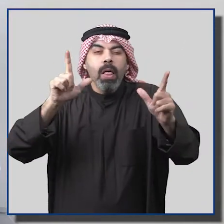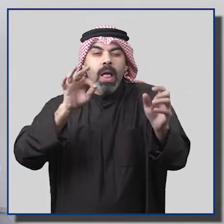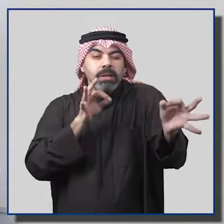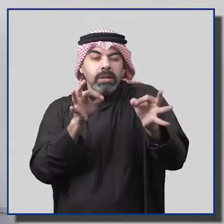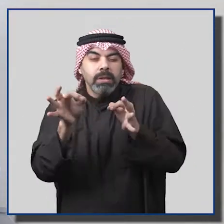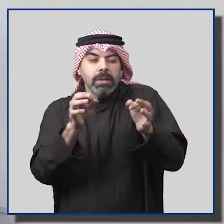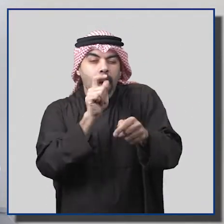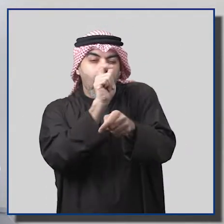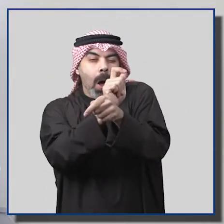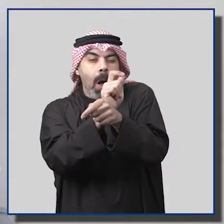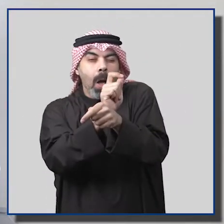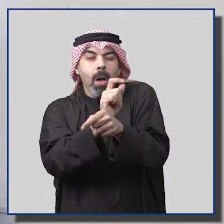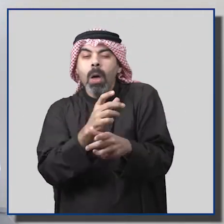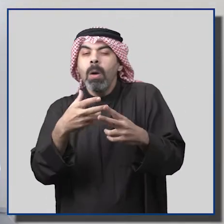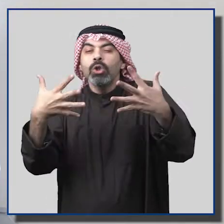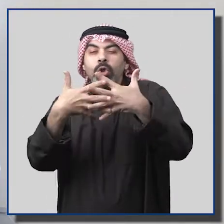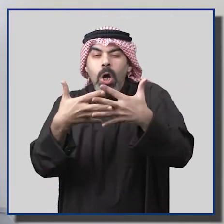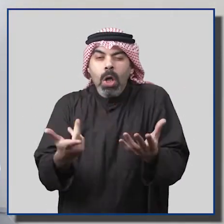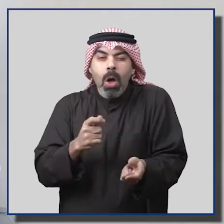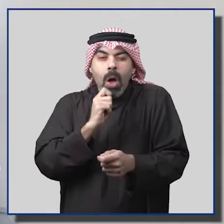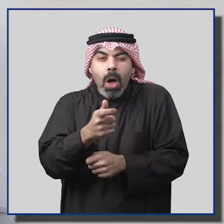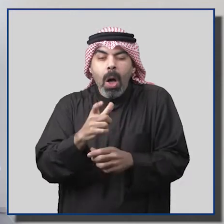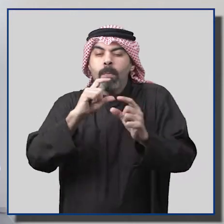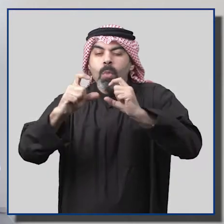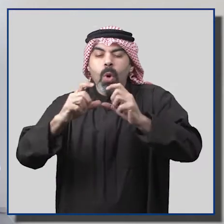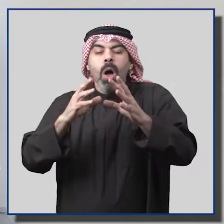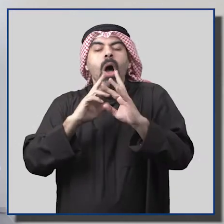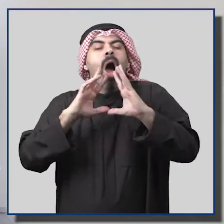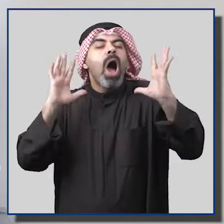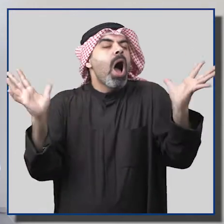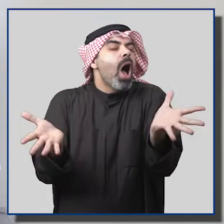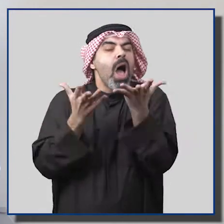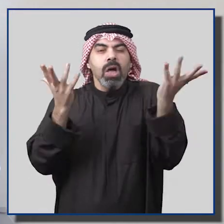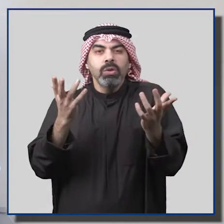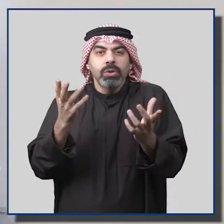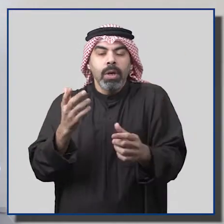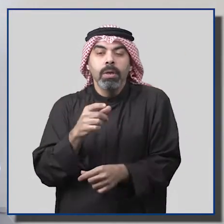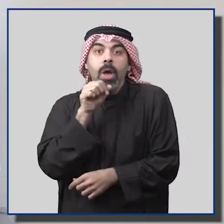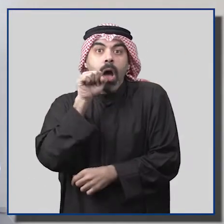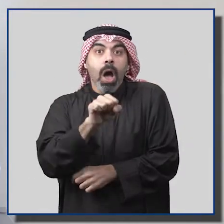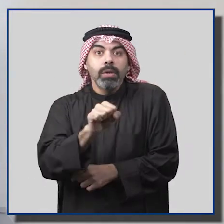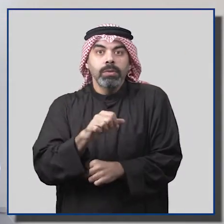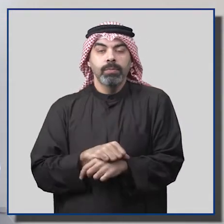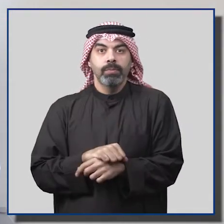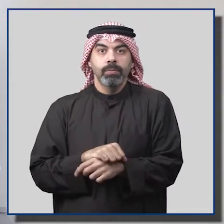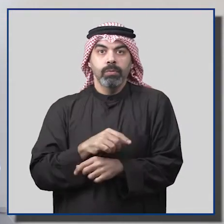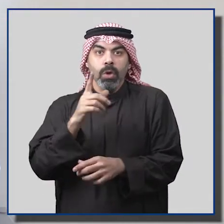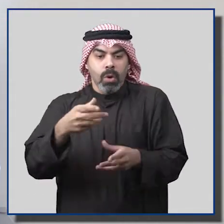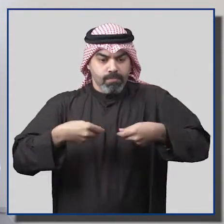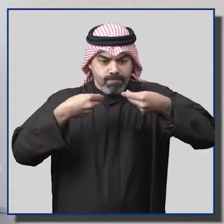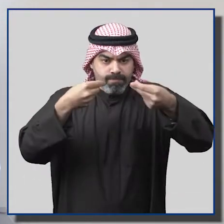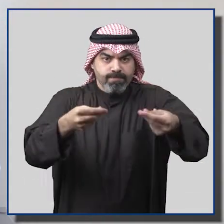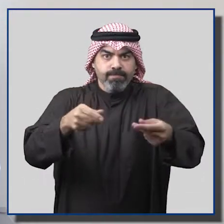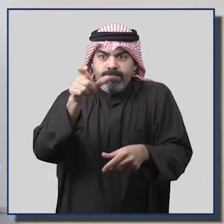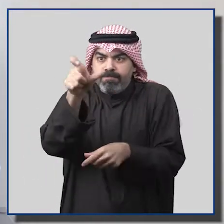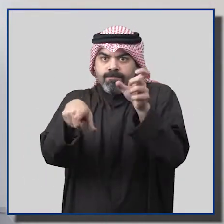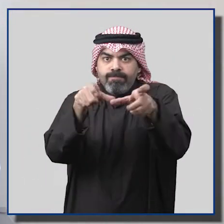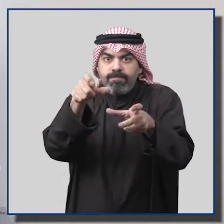للبنوك والشركات التمويلية بخصوص عملية الإقراض وطلب منهم تزويد العملاء